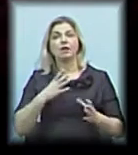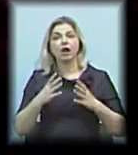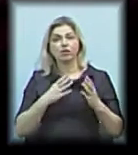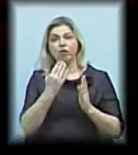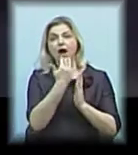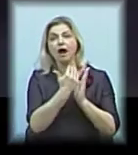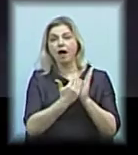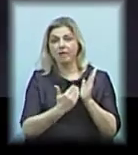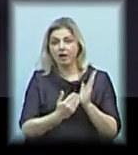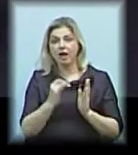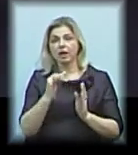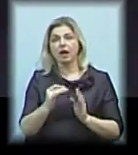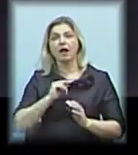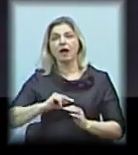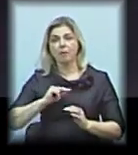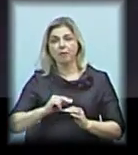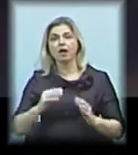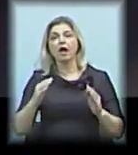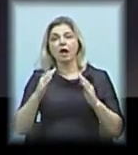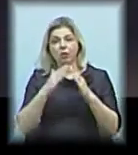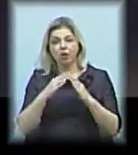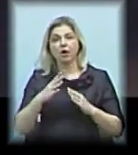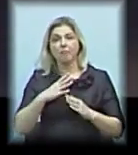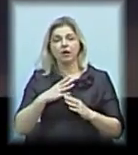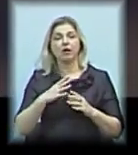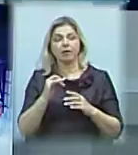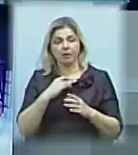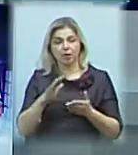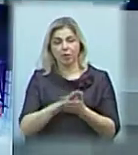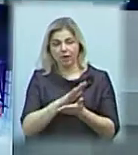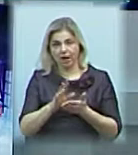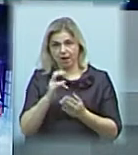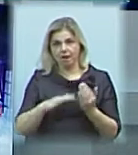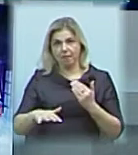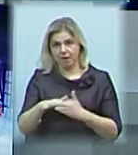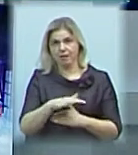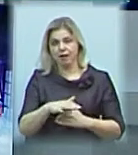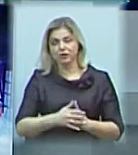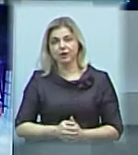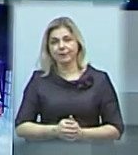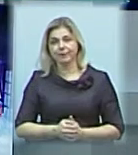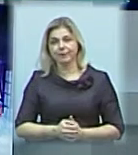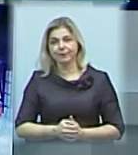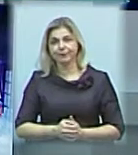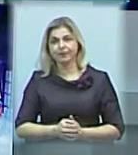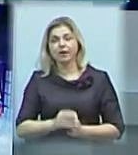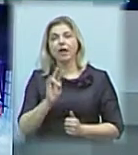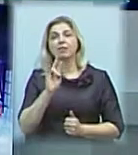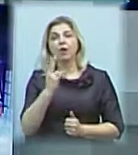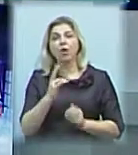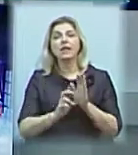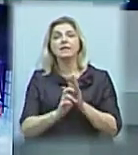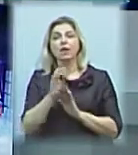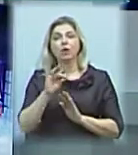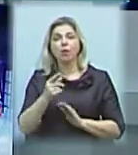Працівники спорткомплексу паралельно з тренуванням прибирали на майданчику. Парафіани Миколаївської церкви